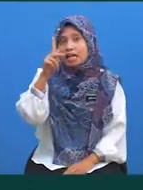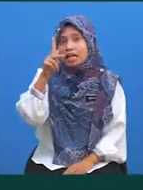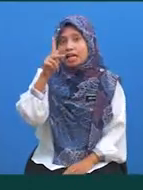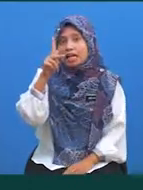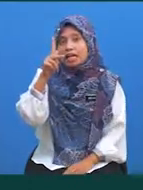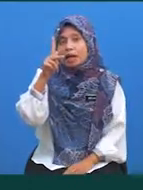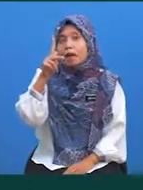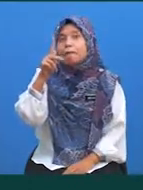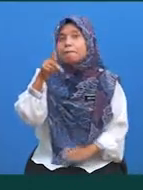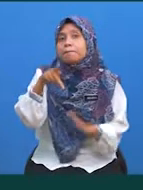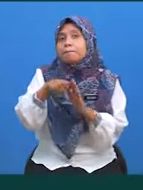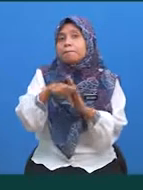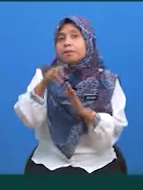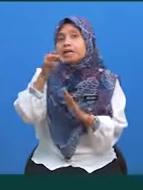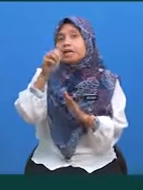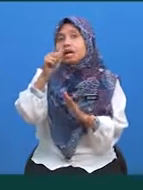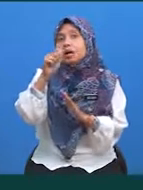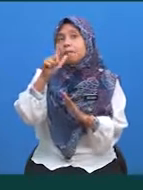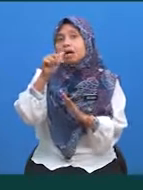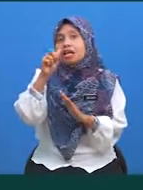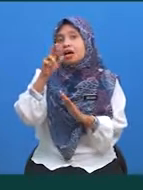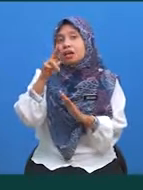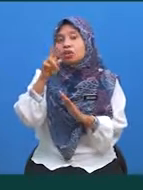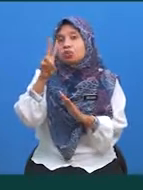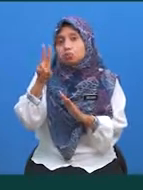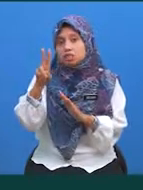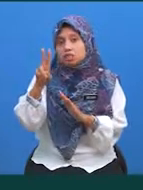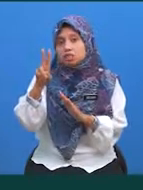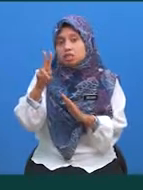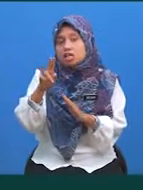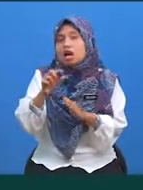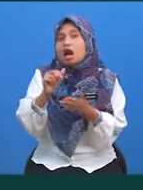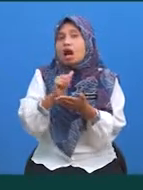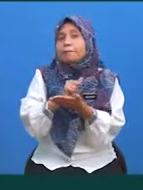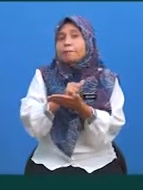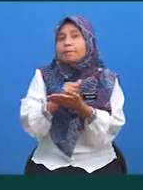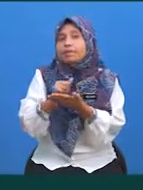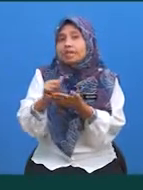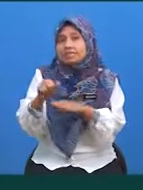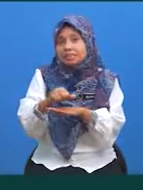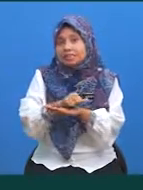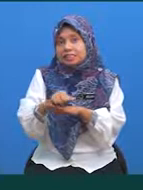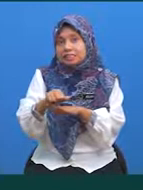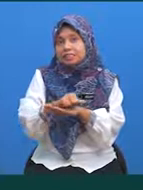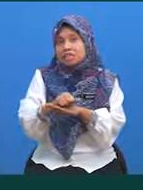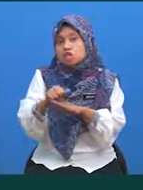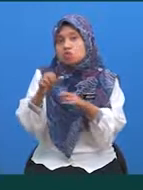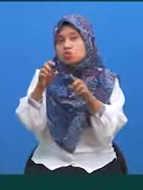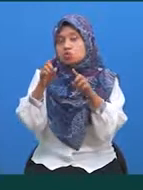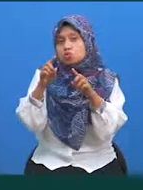pemalak Kedua, cikgu namakannya aplikasi inverse Iaitu somsang